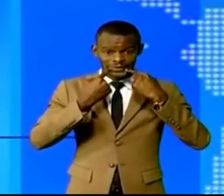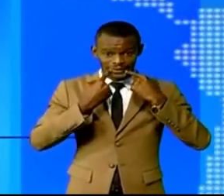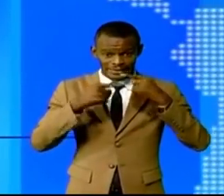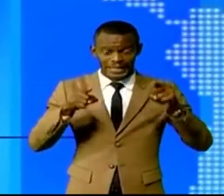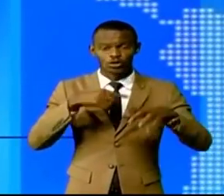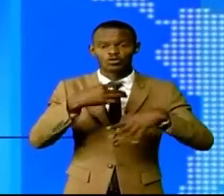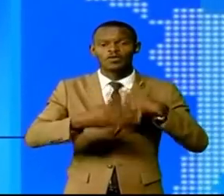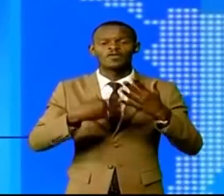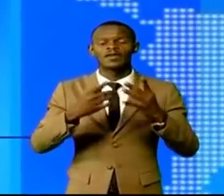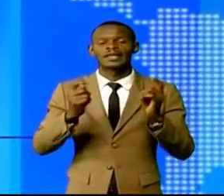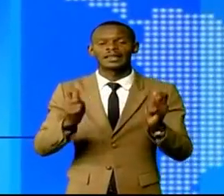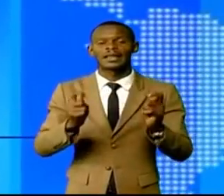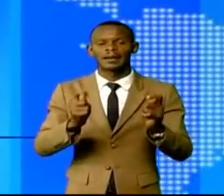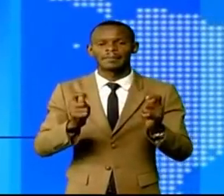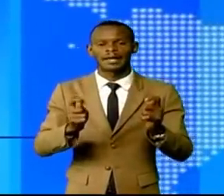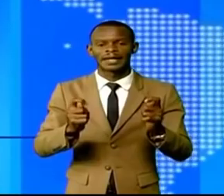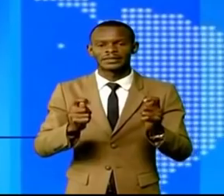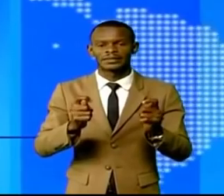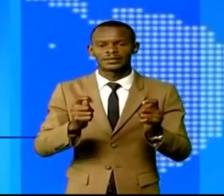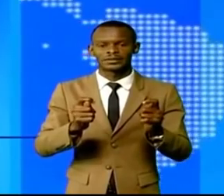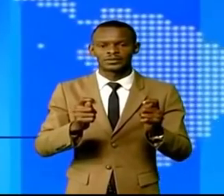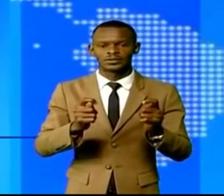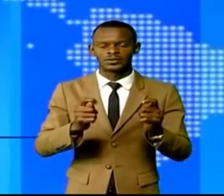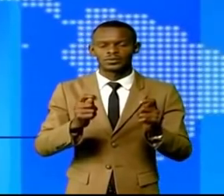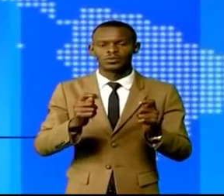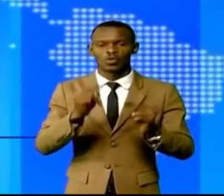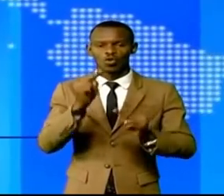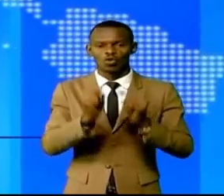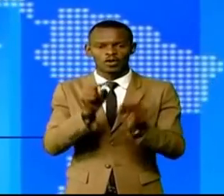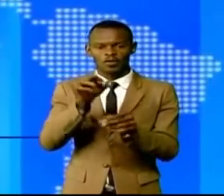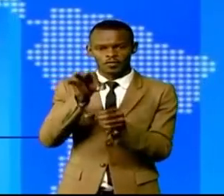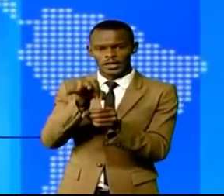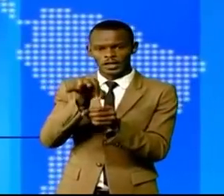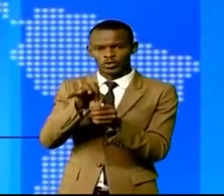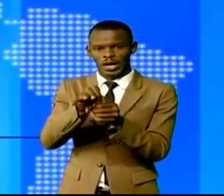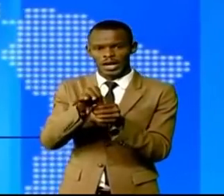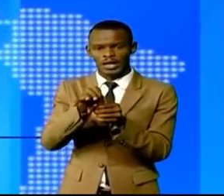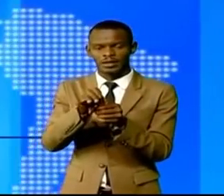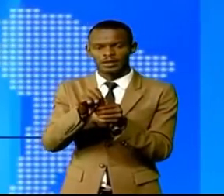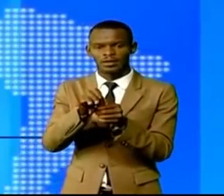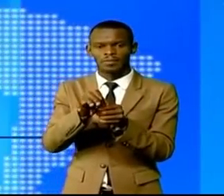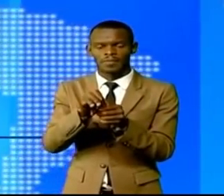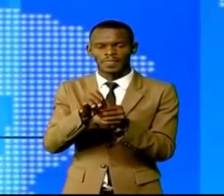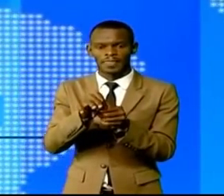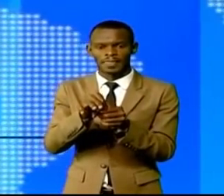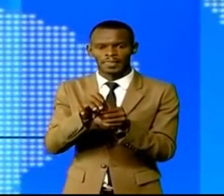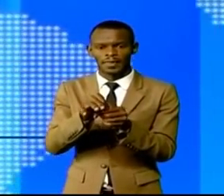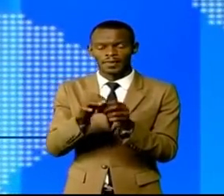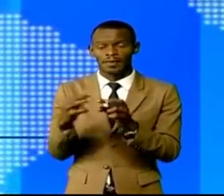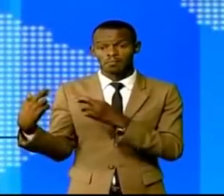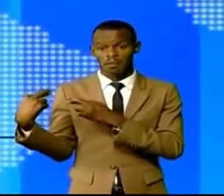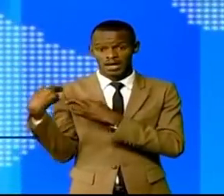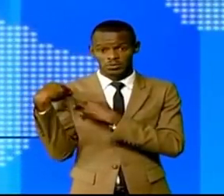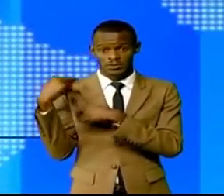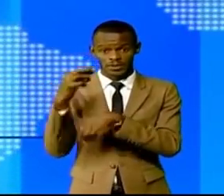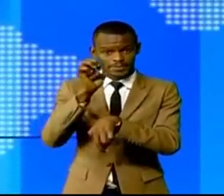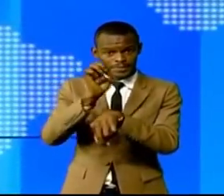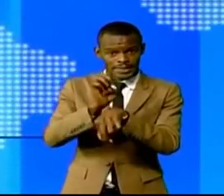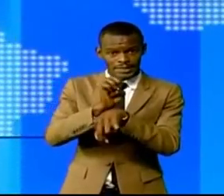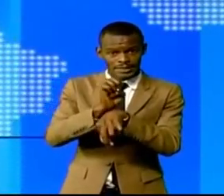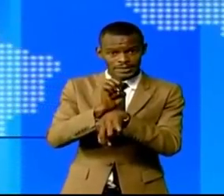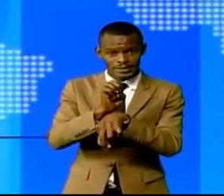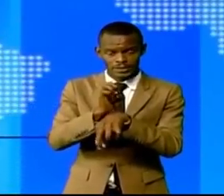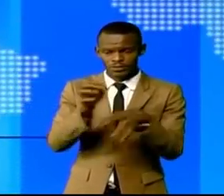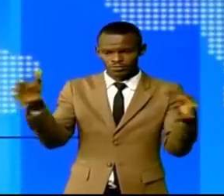'intégrité et médiation électorale les chefs des confessions religieuses ont appelé le parlement de finaliser la réforme électorale par l